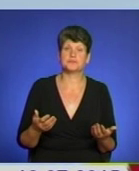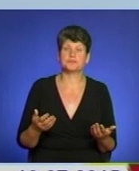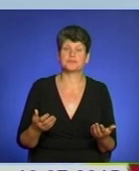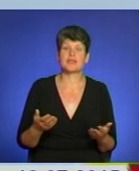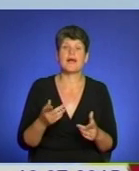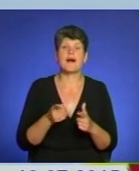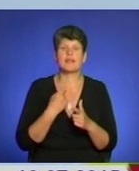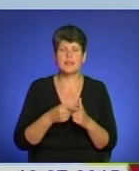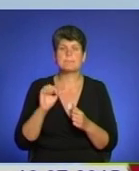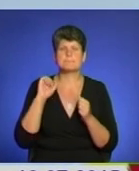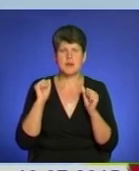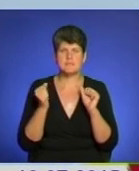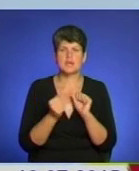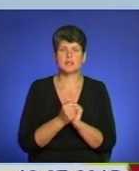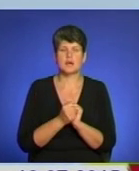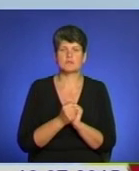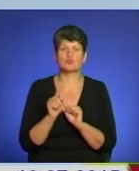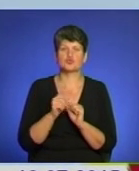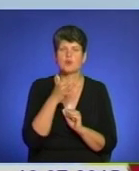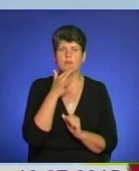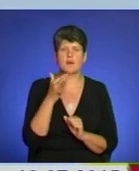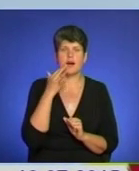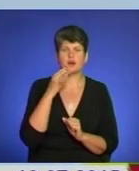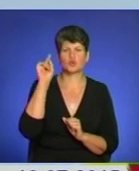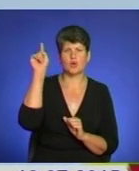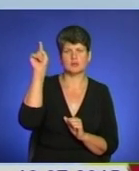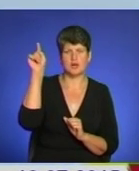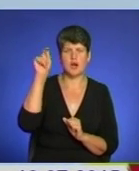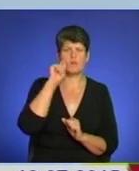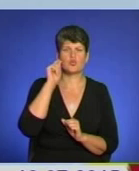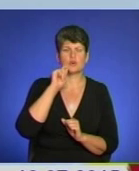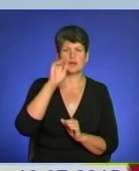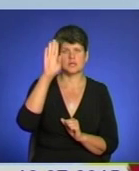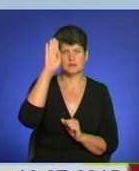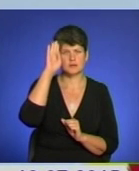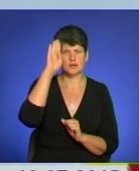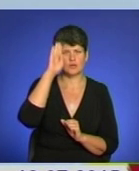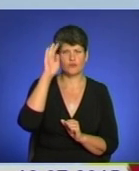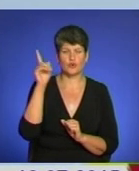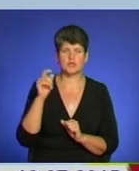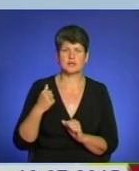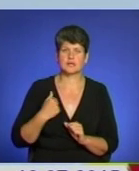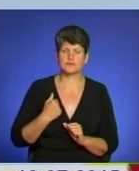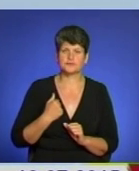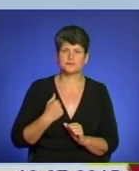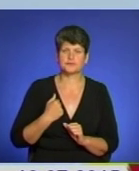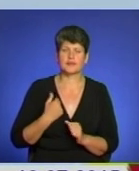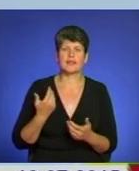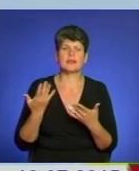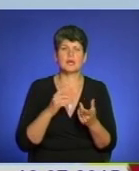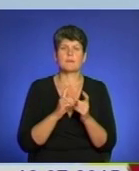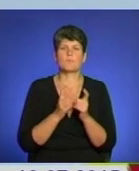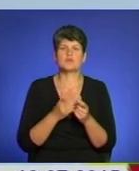Але пам'ятаємо, що багато там українських воїнів, які